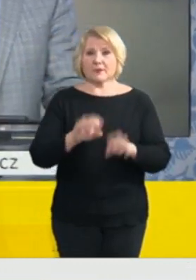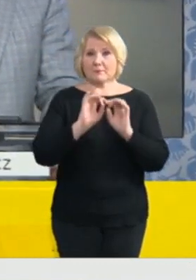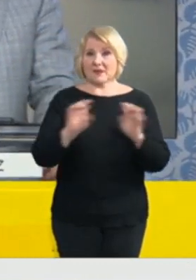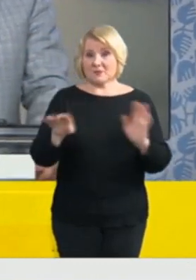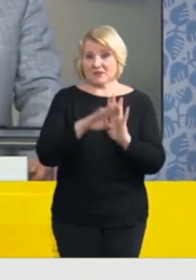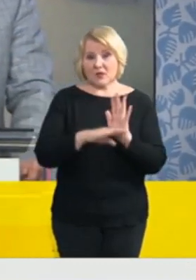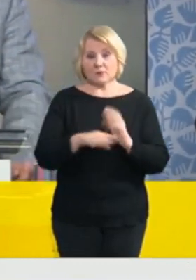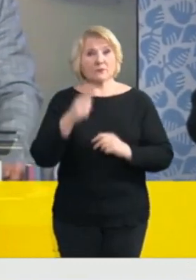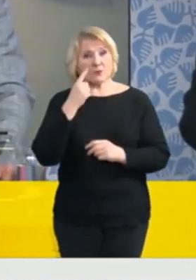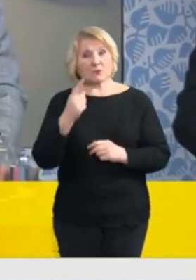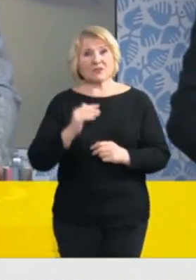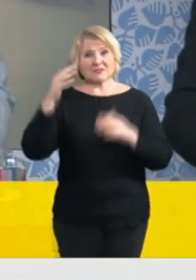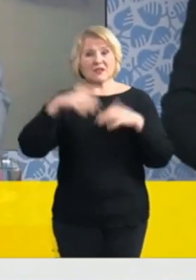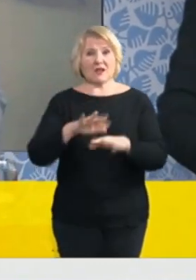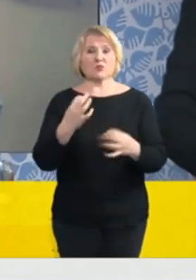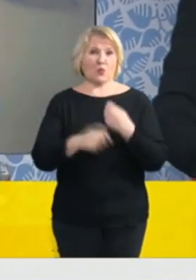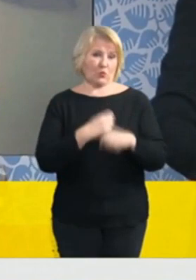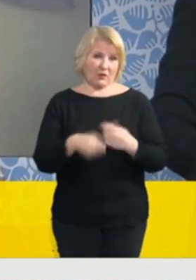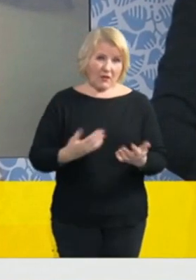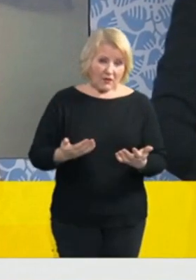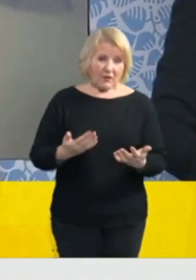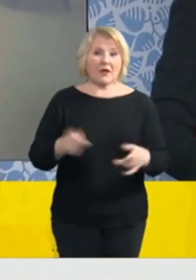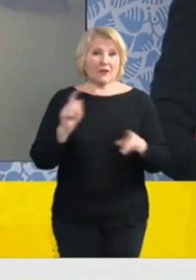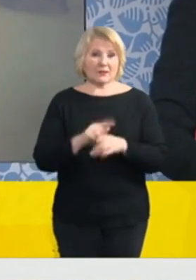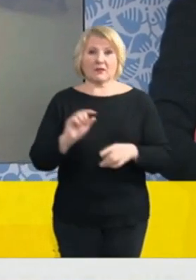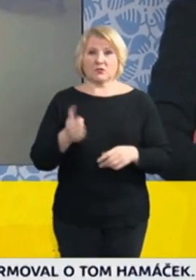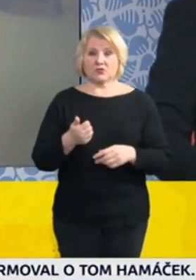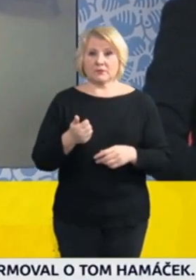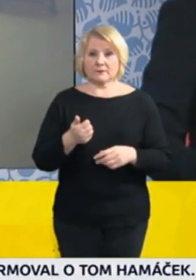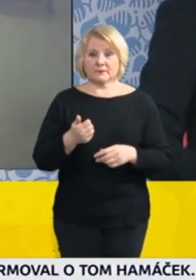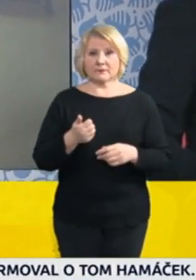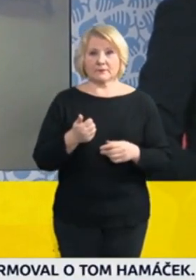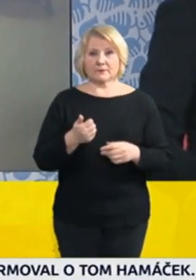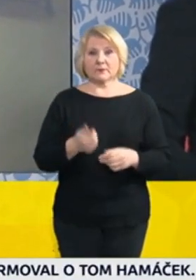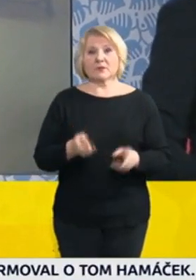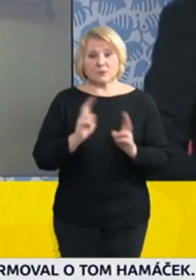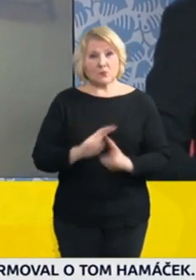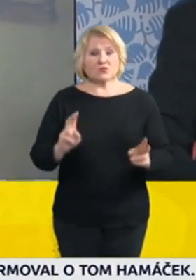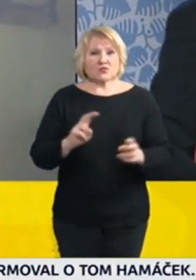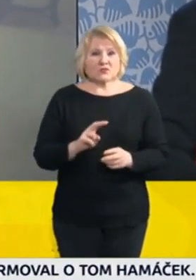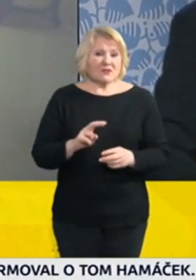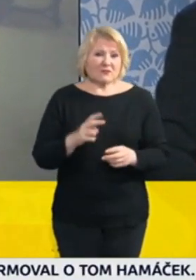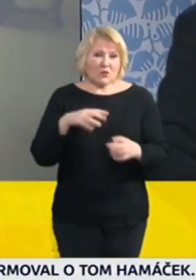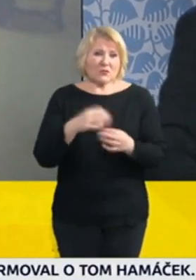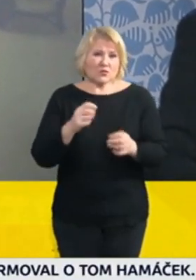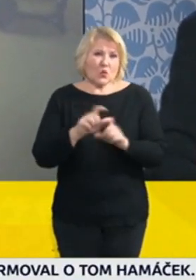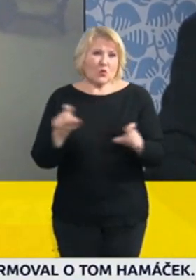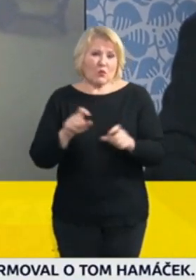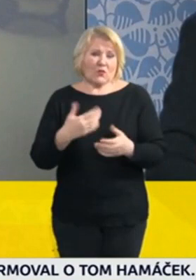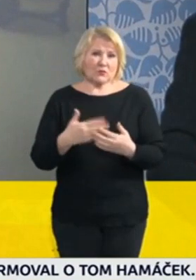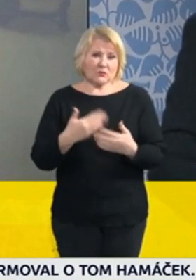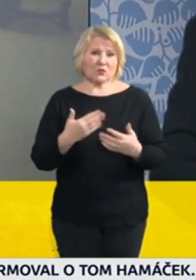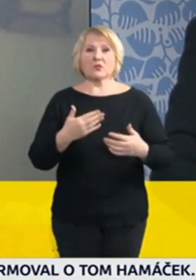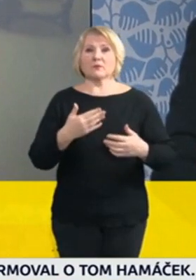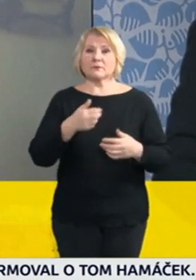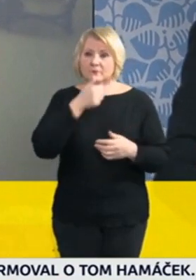udělá senát a samozřejmě určitě najdeme i nějaké další faktory. Takže jediné, co můžu říct, je, že se k tomu